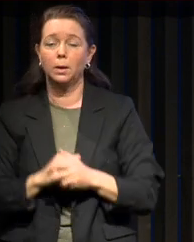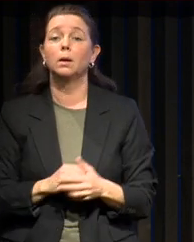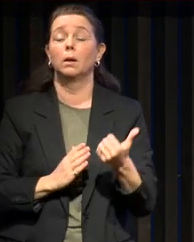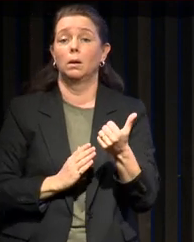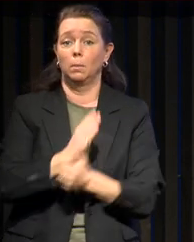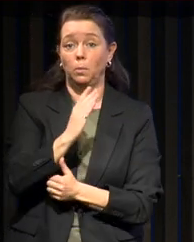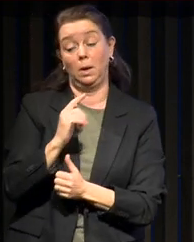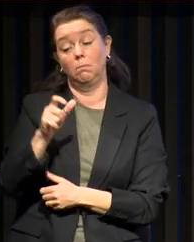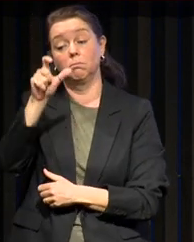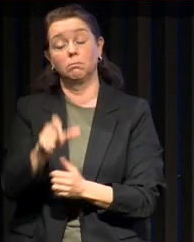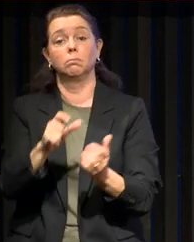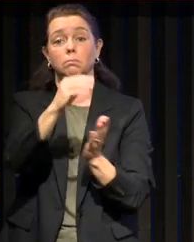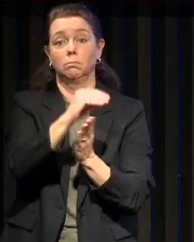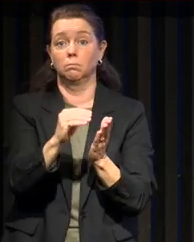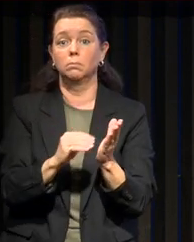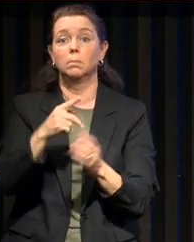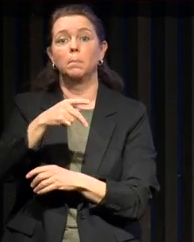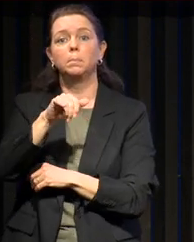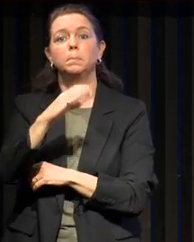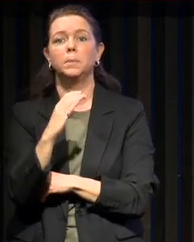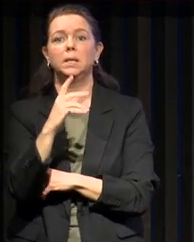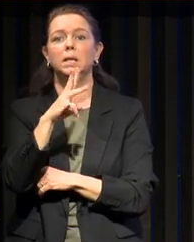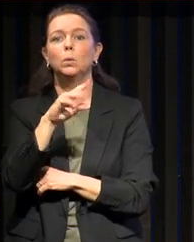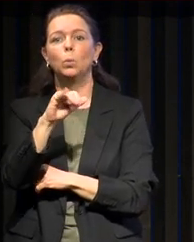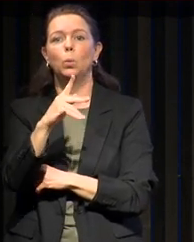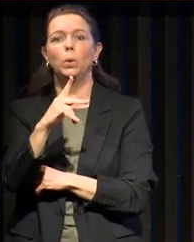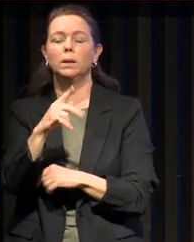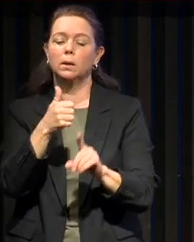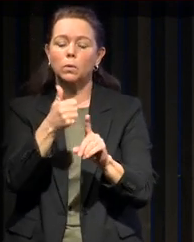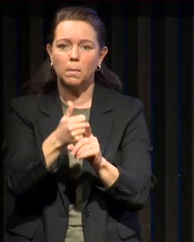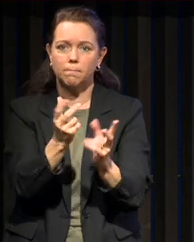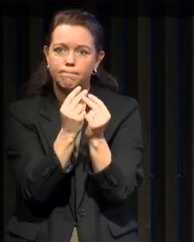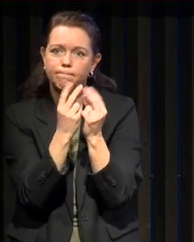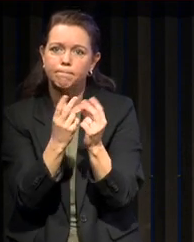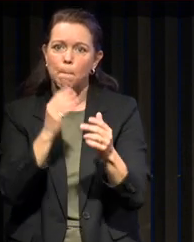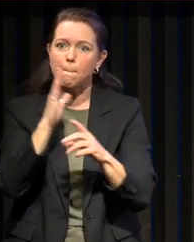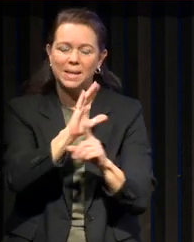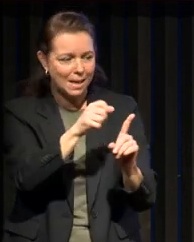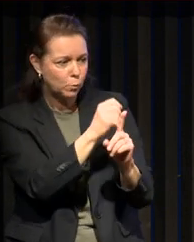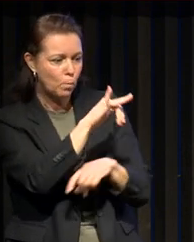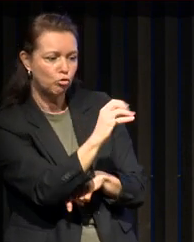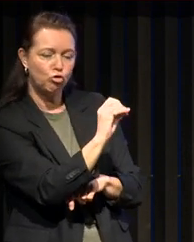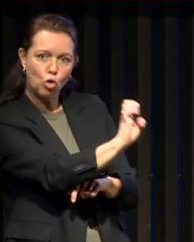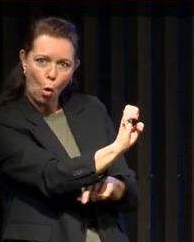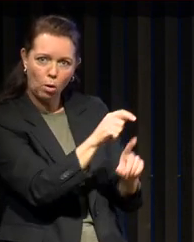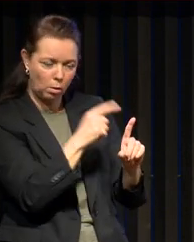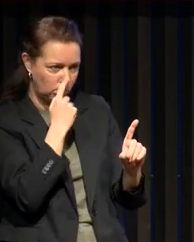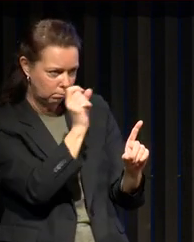de l'écrivain Pickwick, qui va pouvoir décrire cliniquement la symptomatologie de Joe, et à la fois l'art du